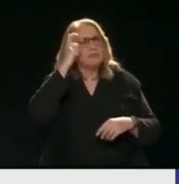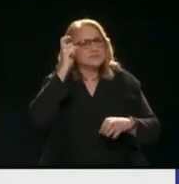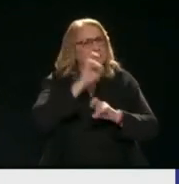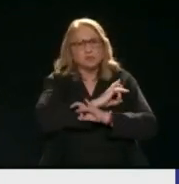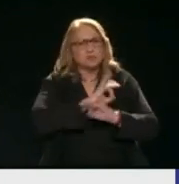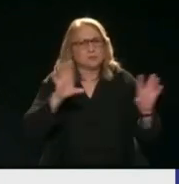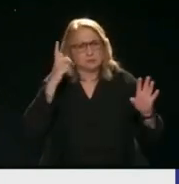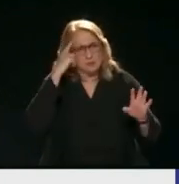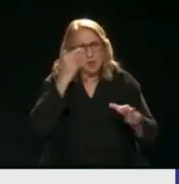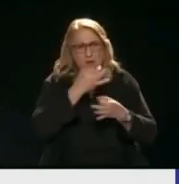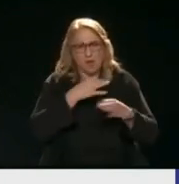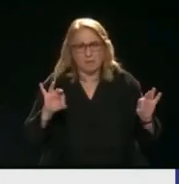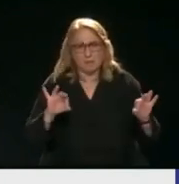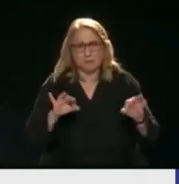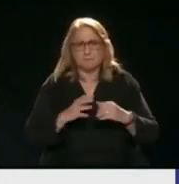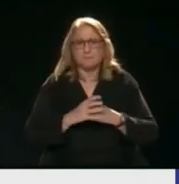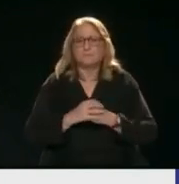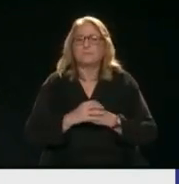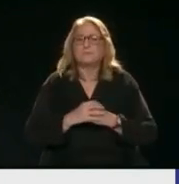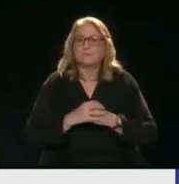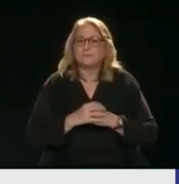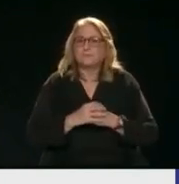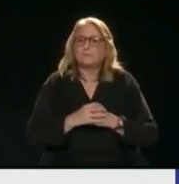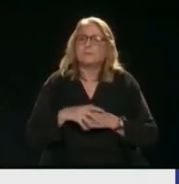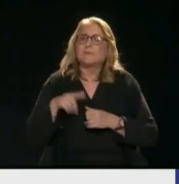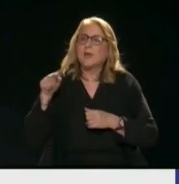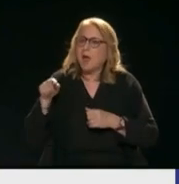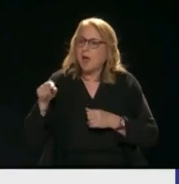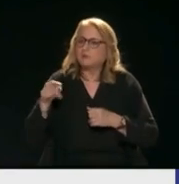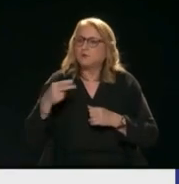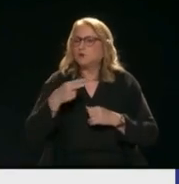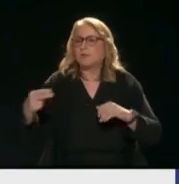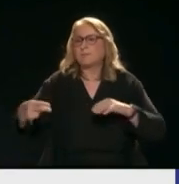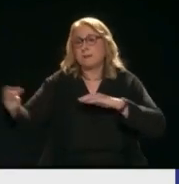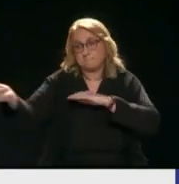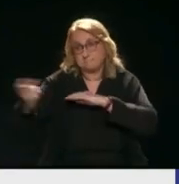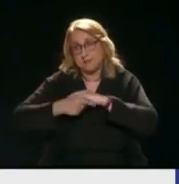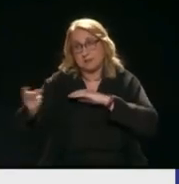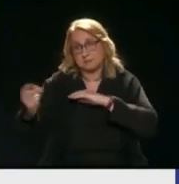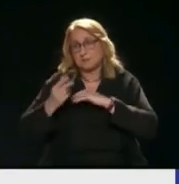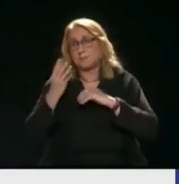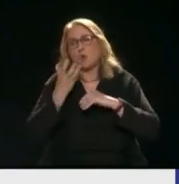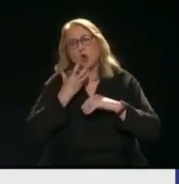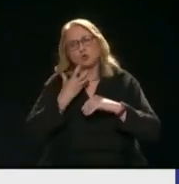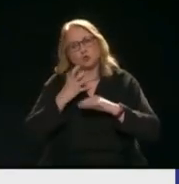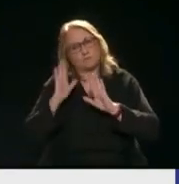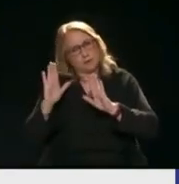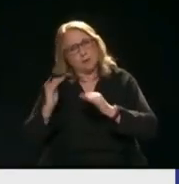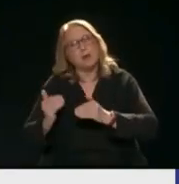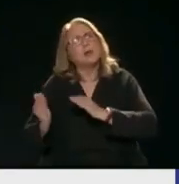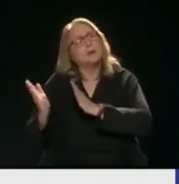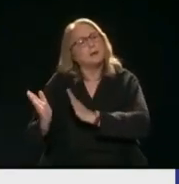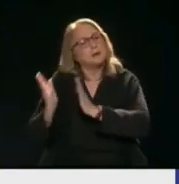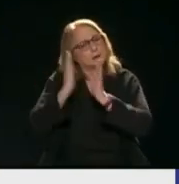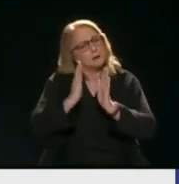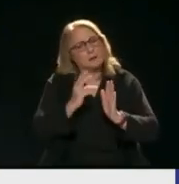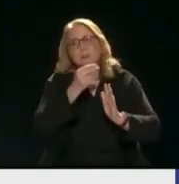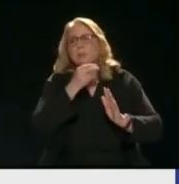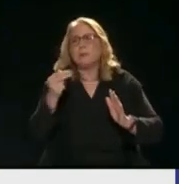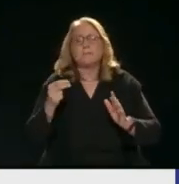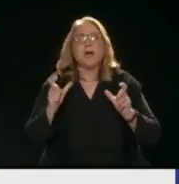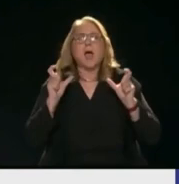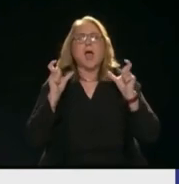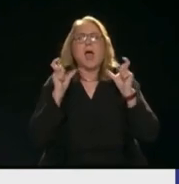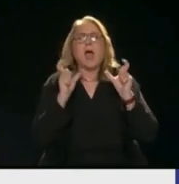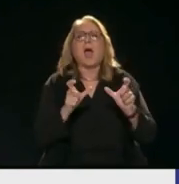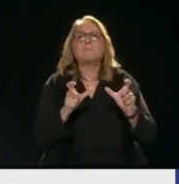Επιδιαφέρεται το θέμα και το αναστακτικό Είναι πολύ μεγάλο θέμα, μεγάλο ζήτημα Να περάσουμε στην άμυνα της χώρας Σε ένα άλλο τομέα εξωτερική πολιτική